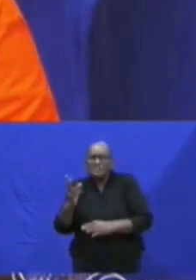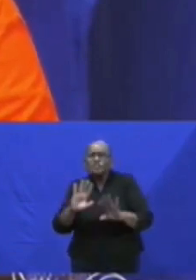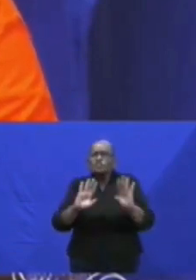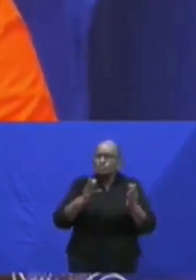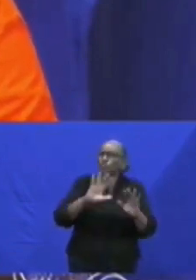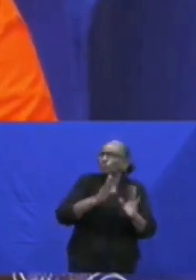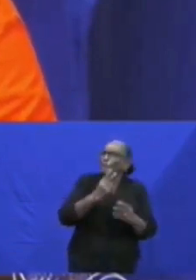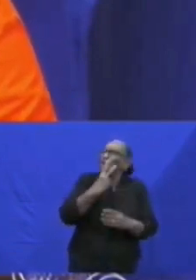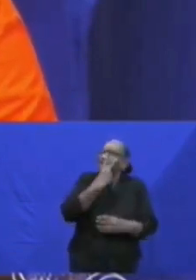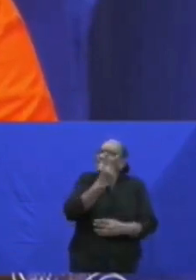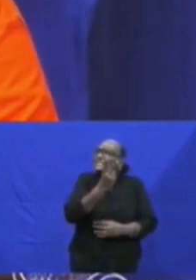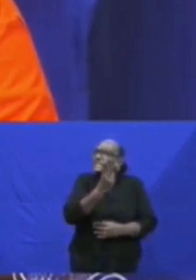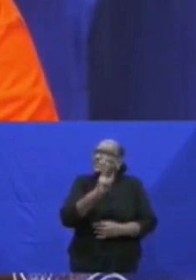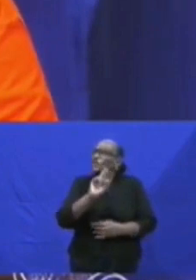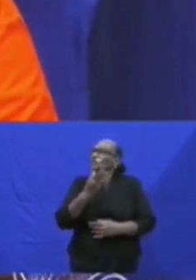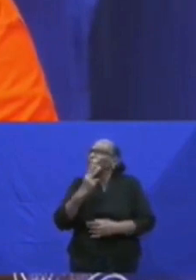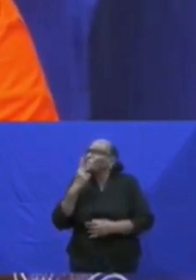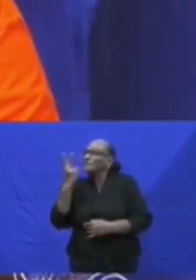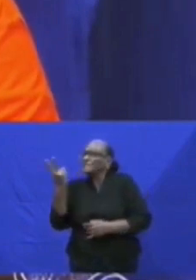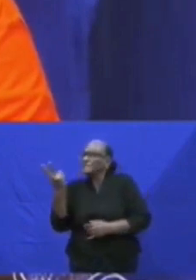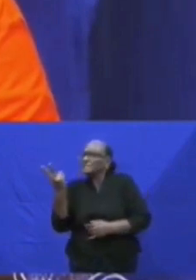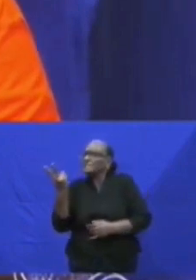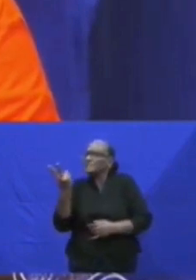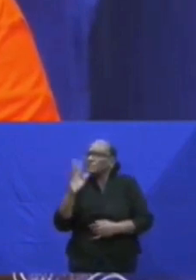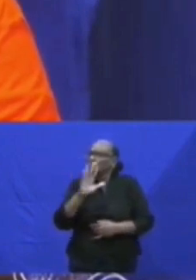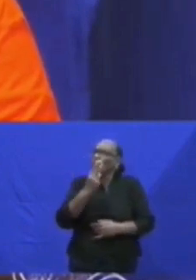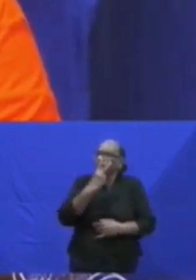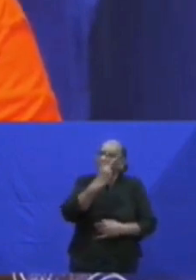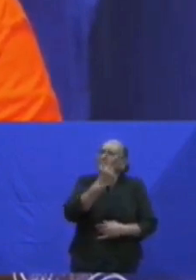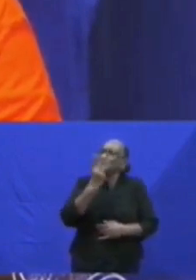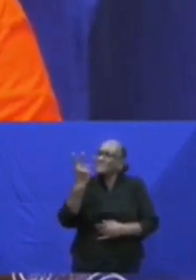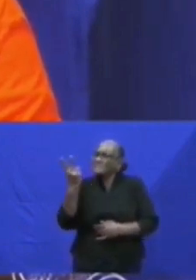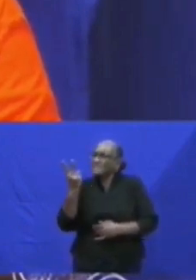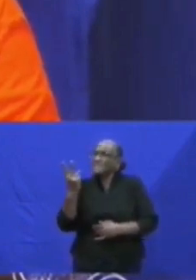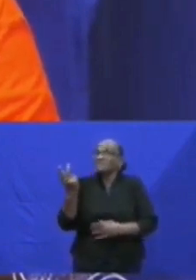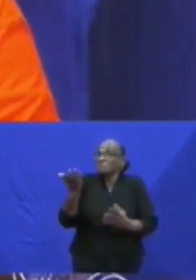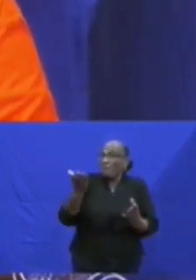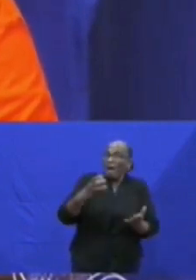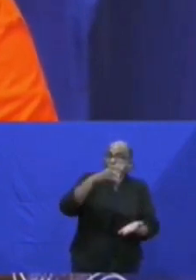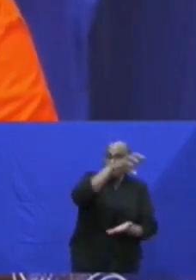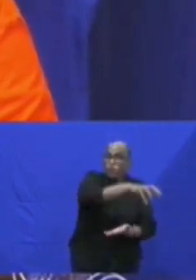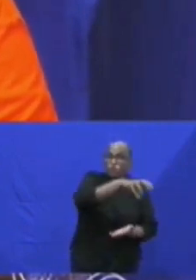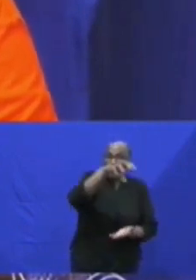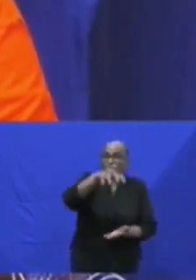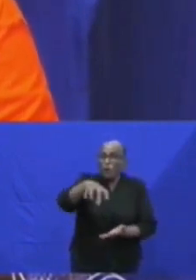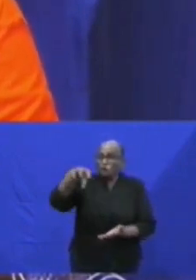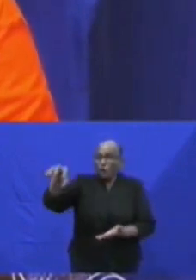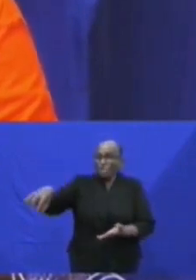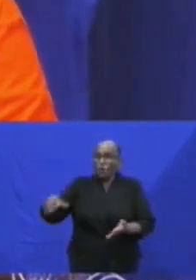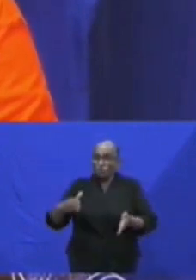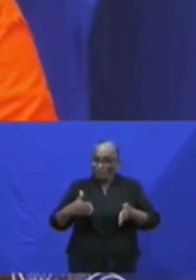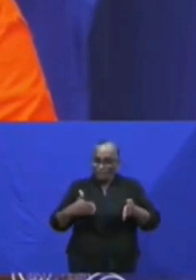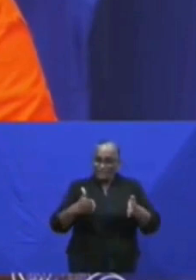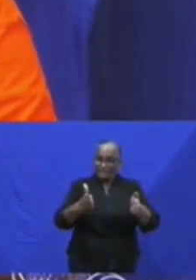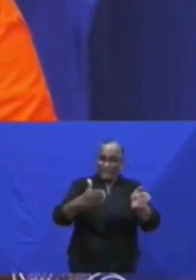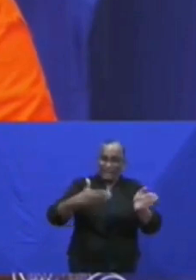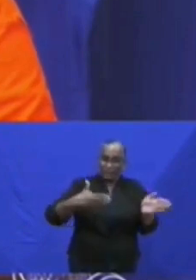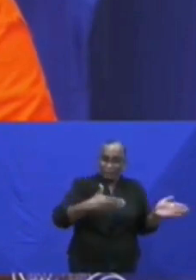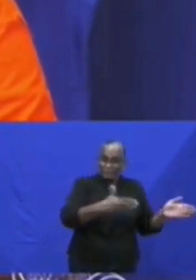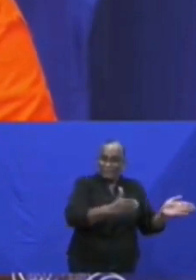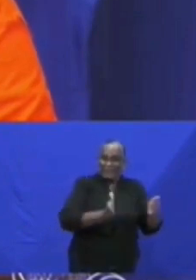paar zijn zichtbaar. U zult zichtbaar zien dat er controleposten op diverse invalswegen zijn.